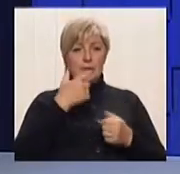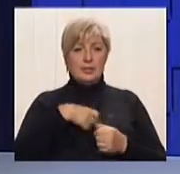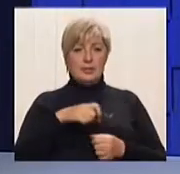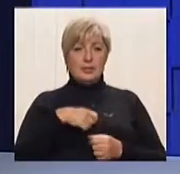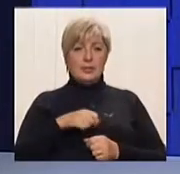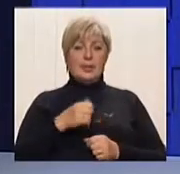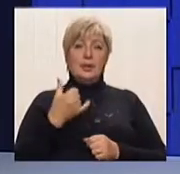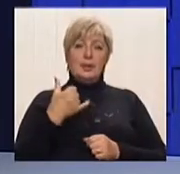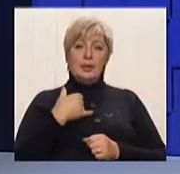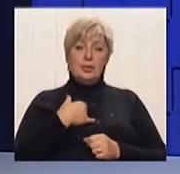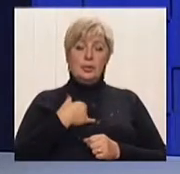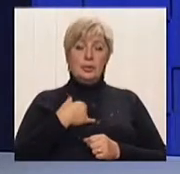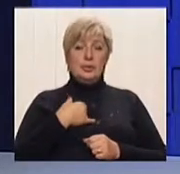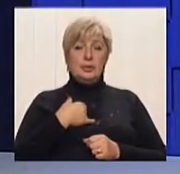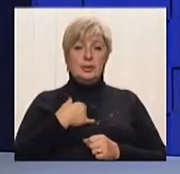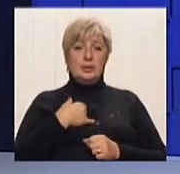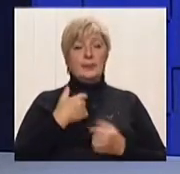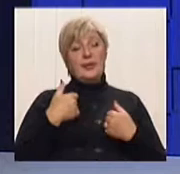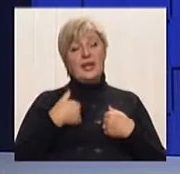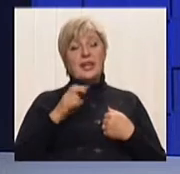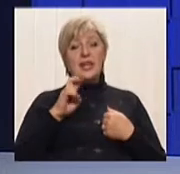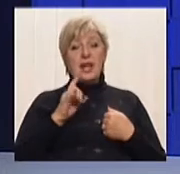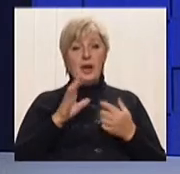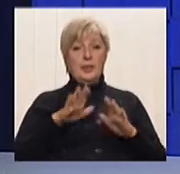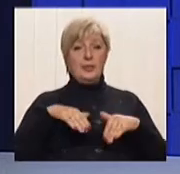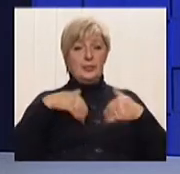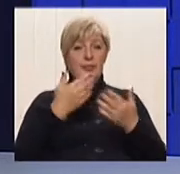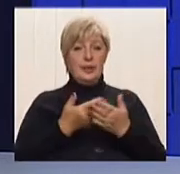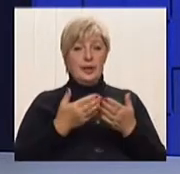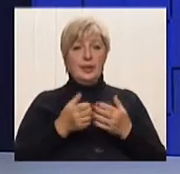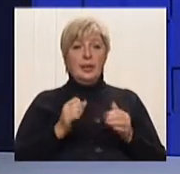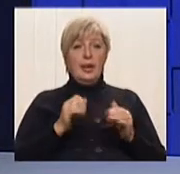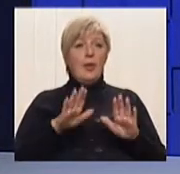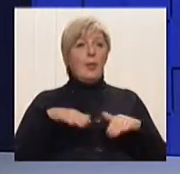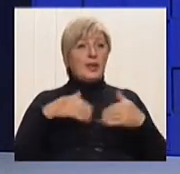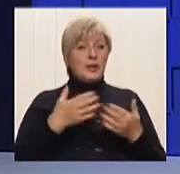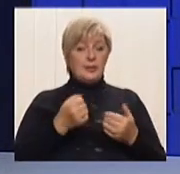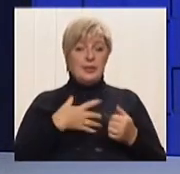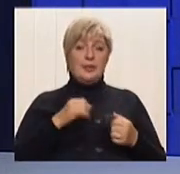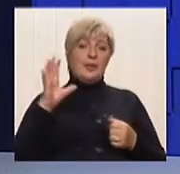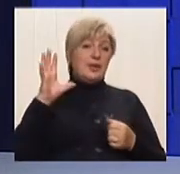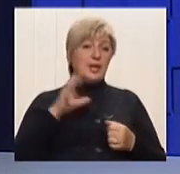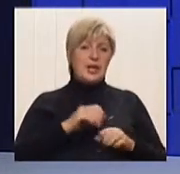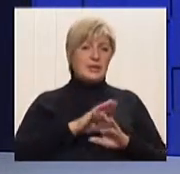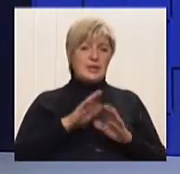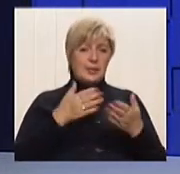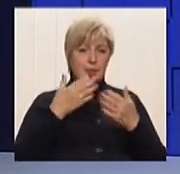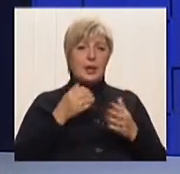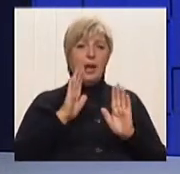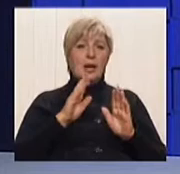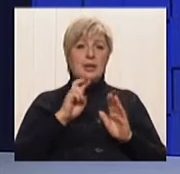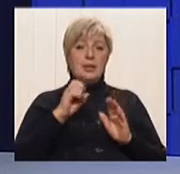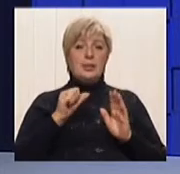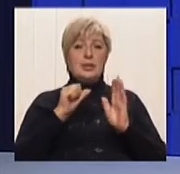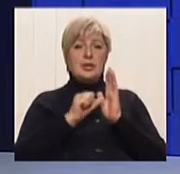зазвичай, люди? В нас знають мінімум, але я би всім порекомендував хоча б не всі статті прочитати, а хоча б от до 63-ї статті прочитати.